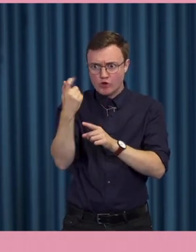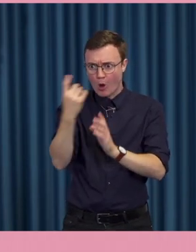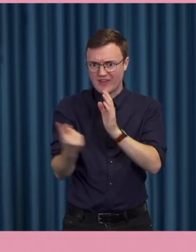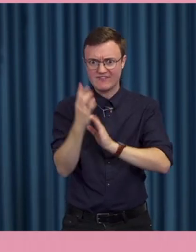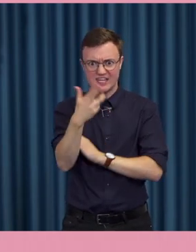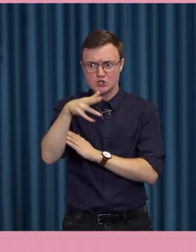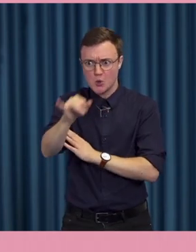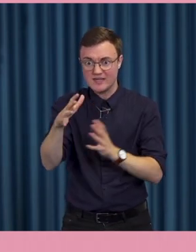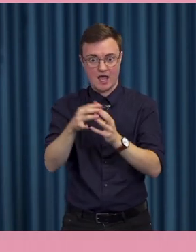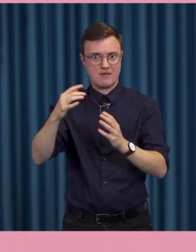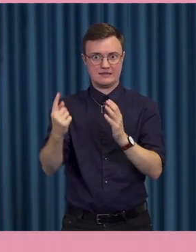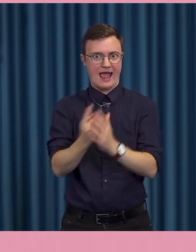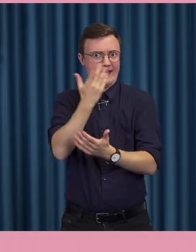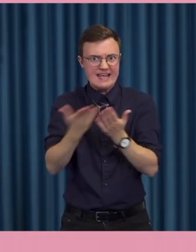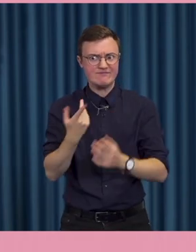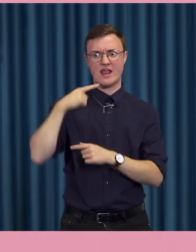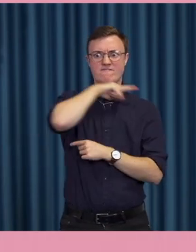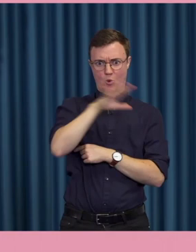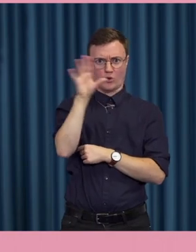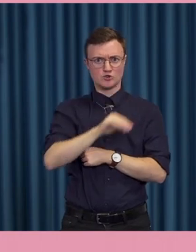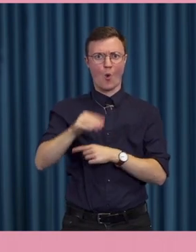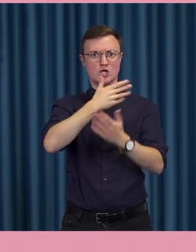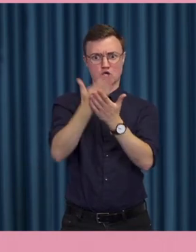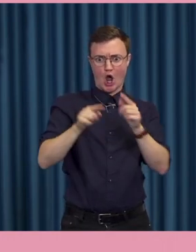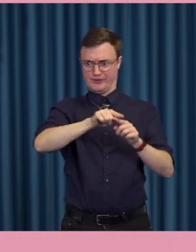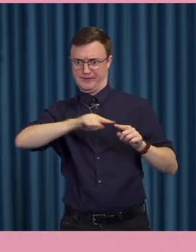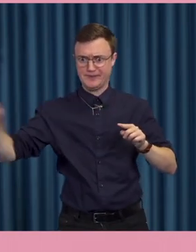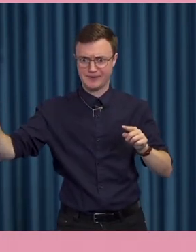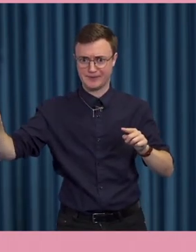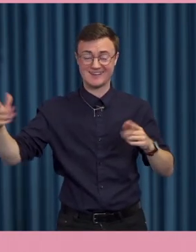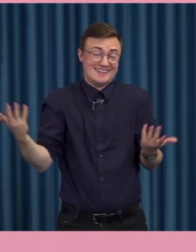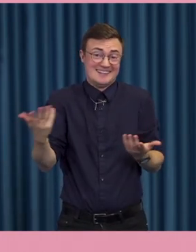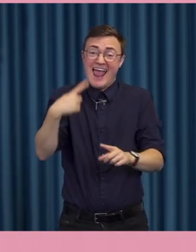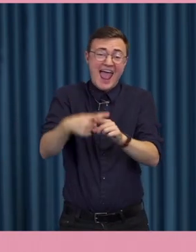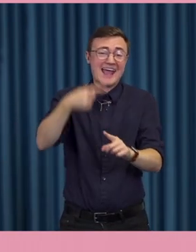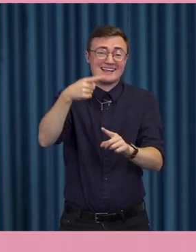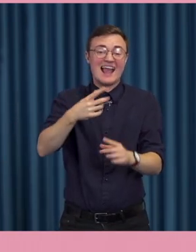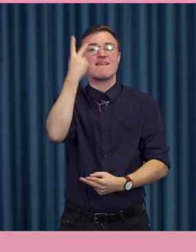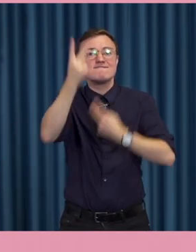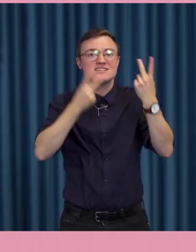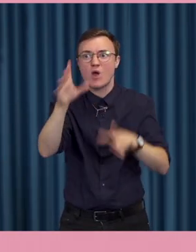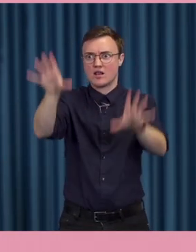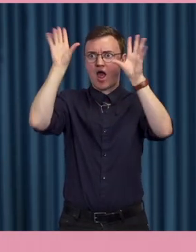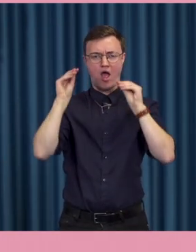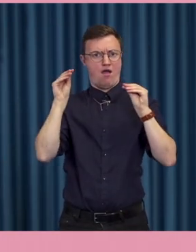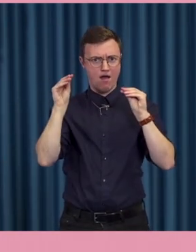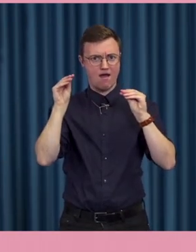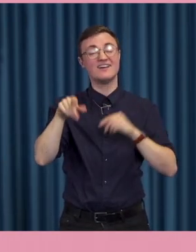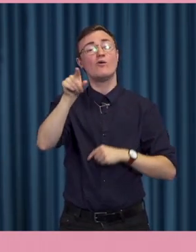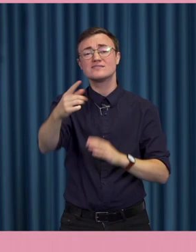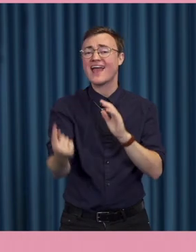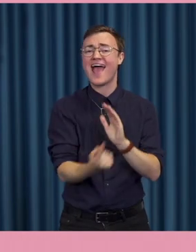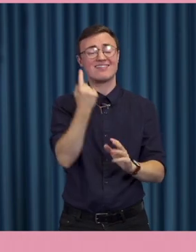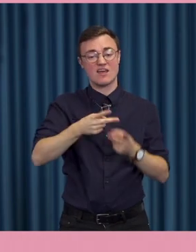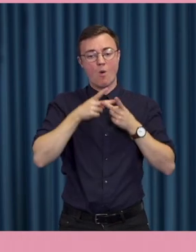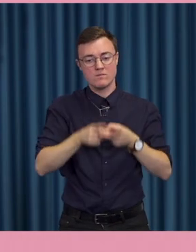som inte hände förra året som var grön, eller hur? Det är inte speciellt mycket svårare än så. Och vi ser ju att det här händer ju om och